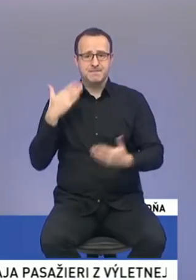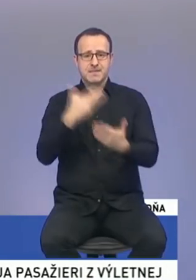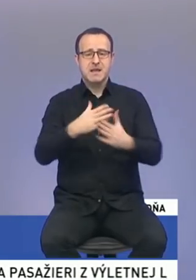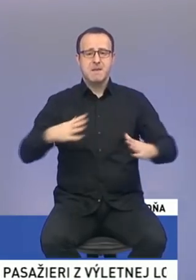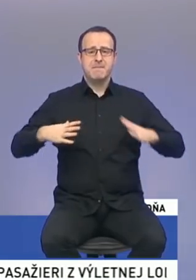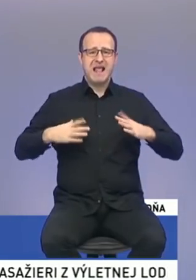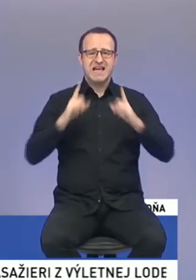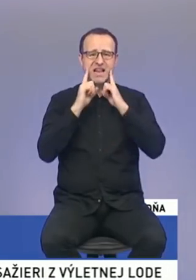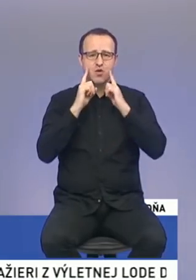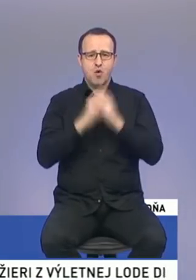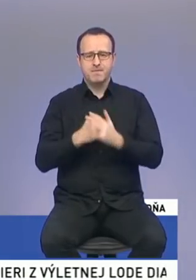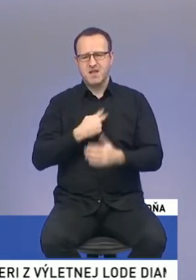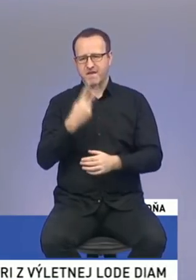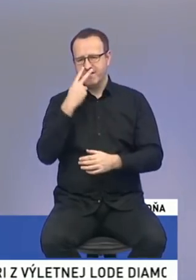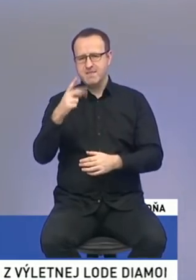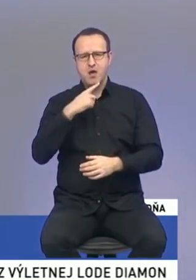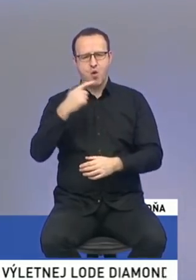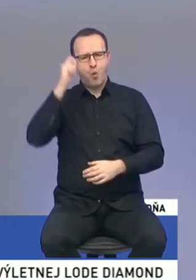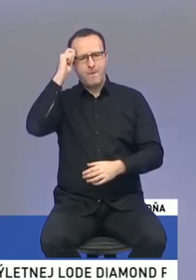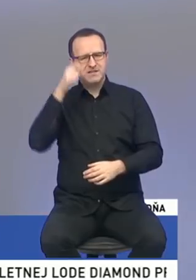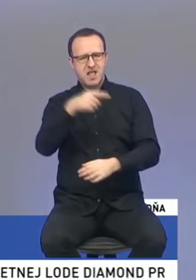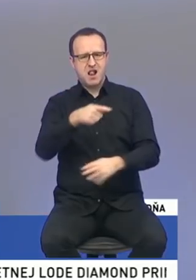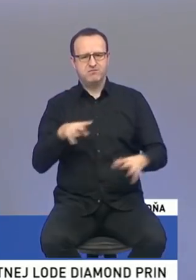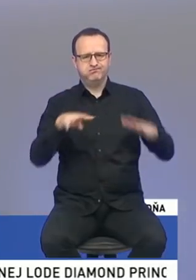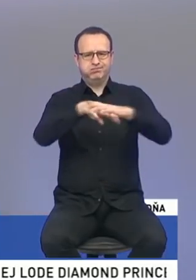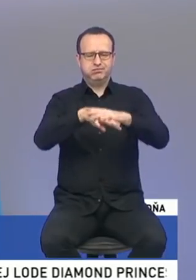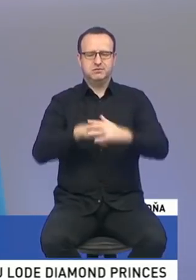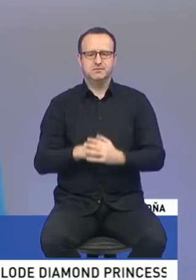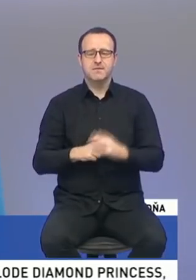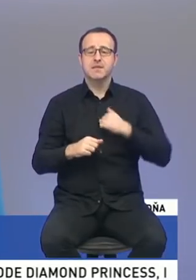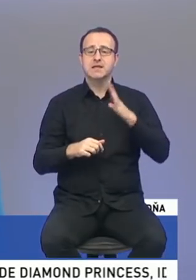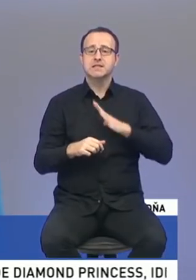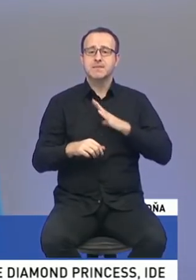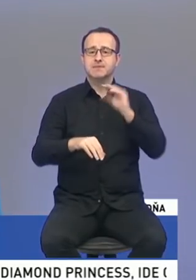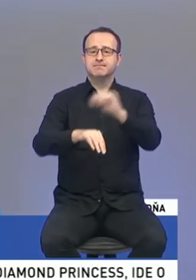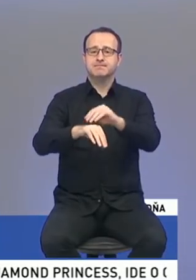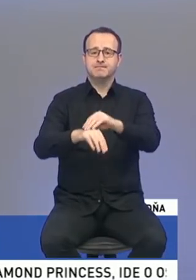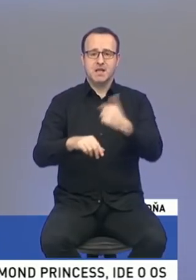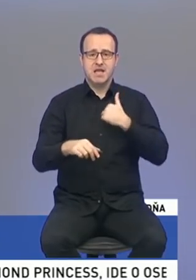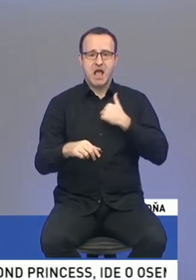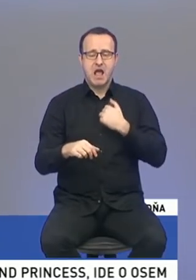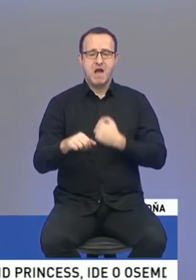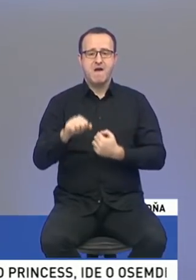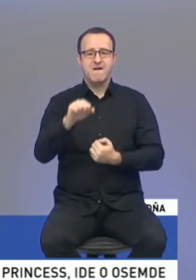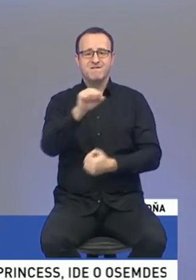Hrnko. To znamená, že naozaj vidím to ako účelové na prekrytie. A ešte by som chcela povedať, že keď som do tohto výboru vstúpila, bola som